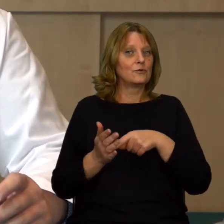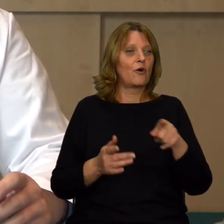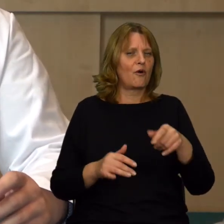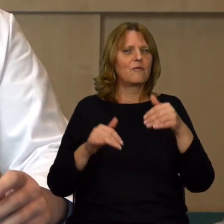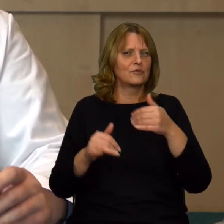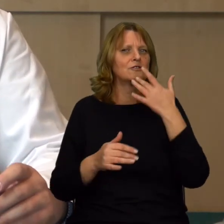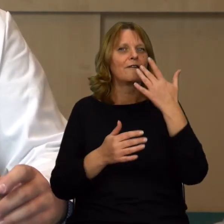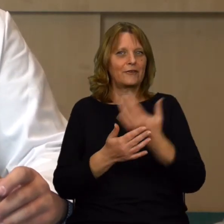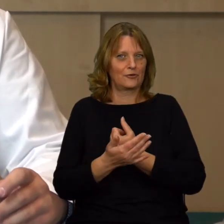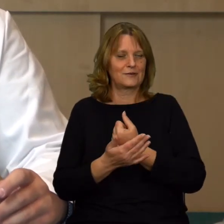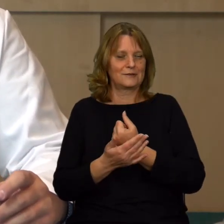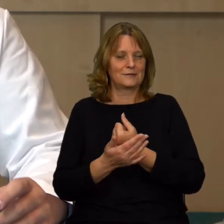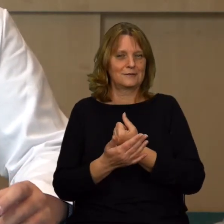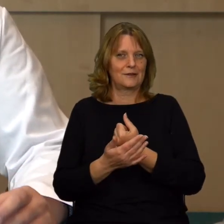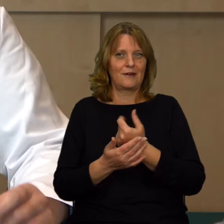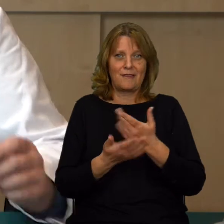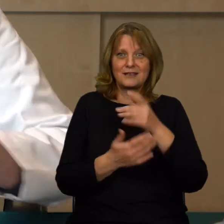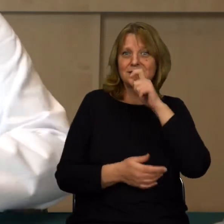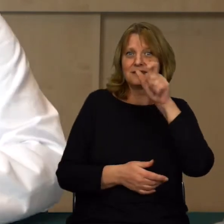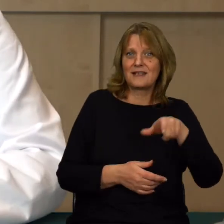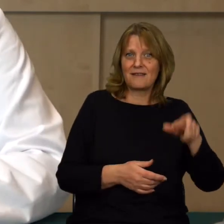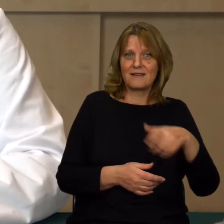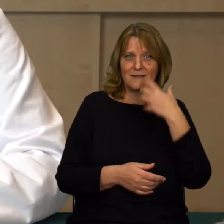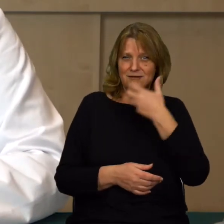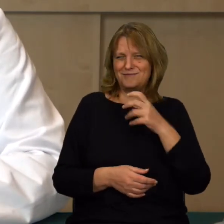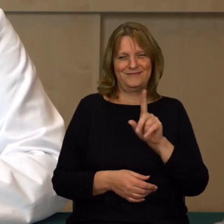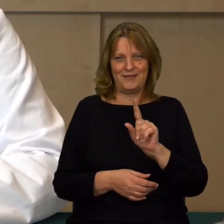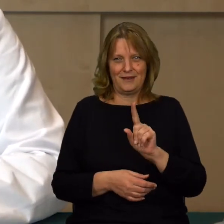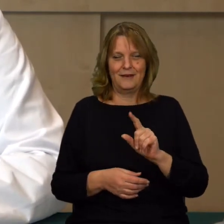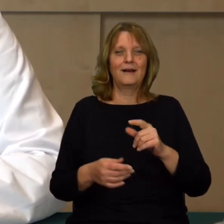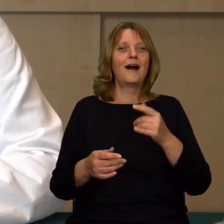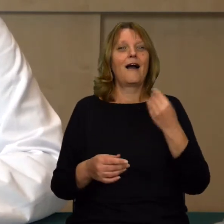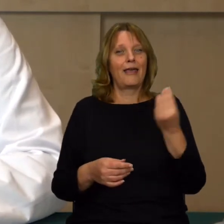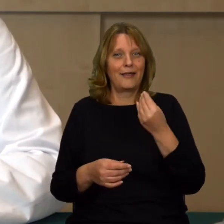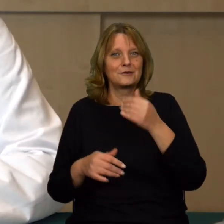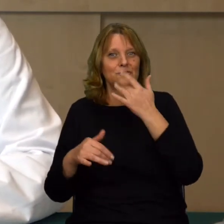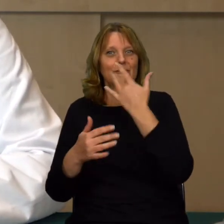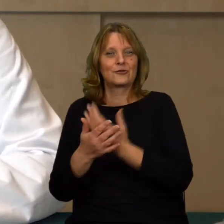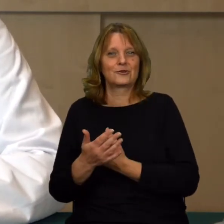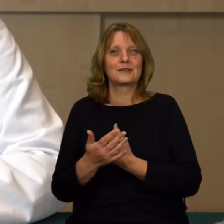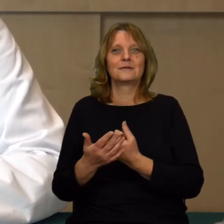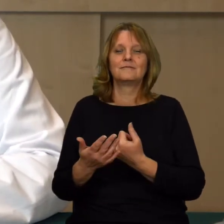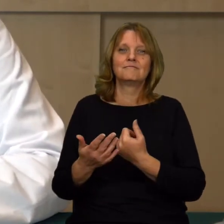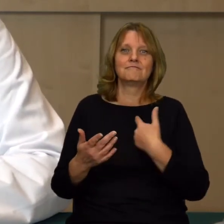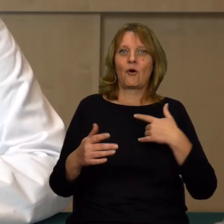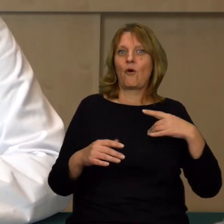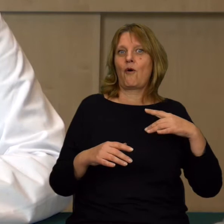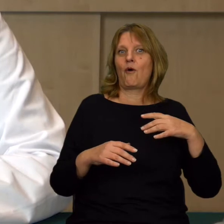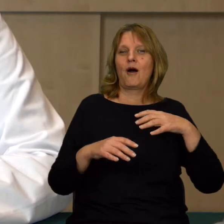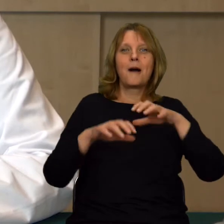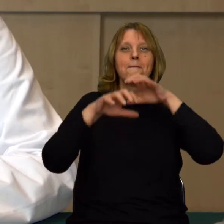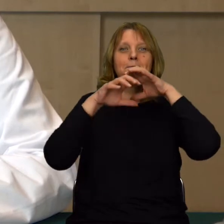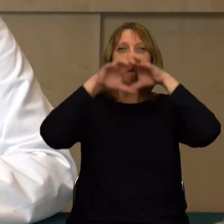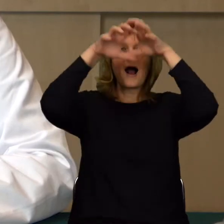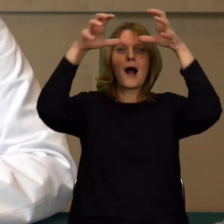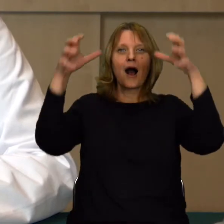jest wykorzystywane nie tylko właśnie w centralnym ogrzewaniu. Wykorzystujemy je chociaż do latania, do